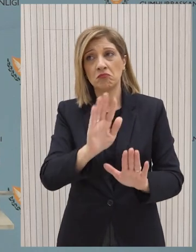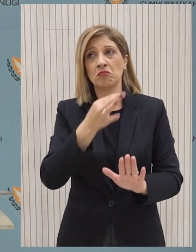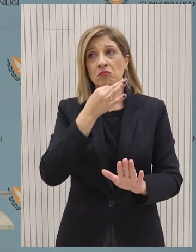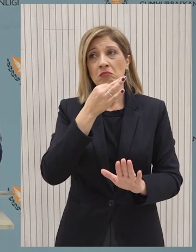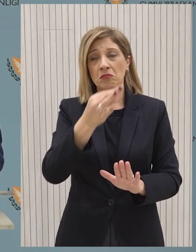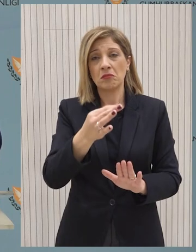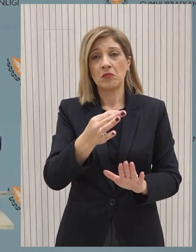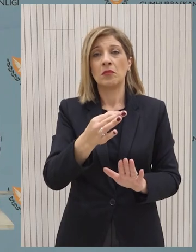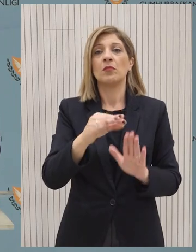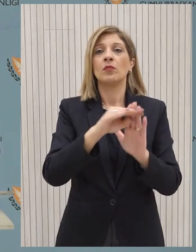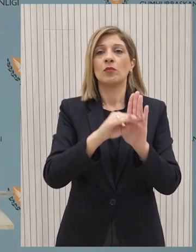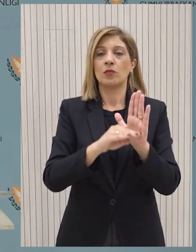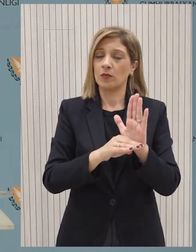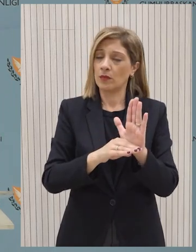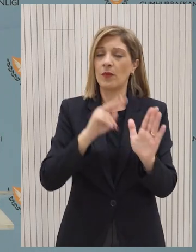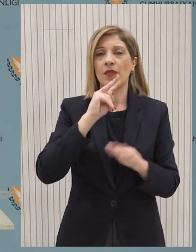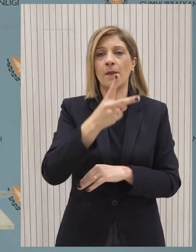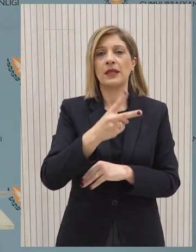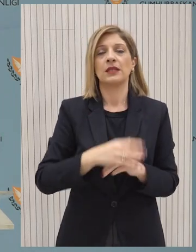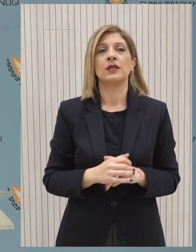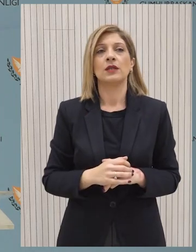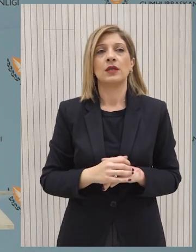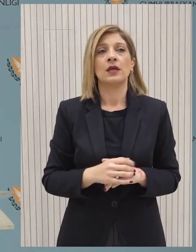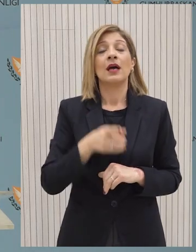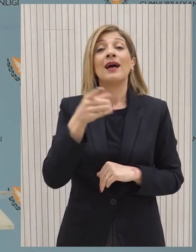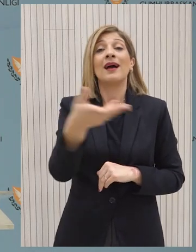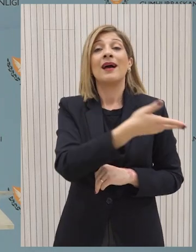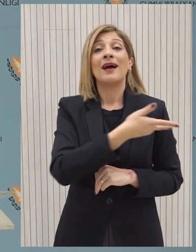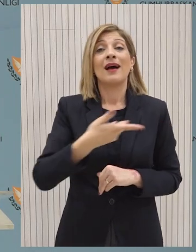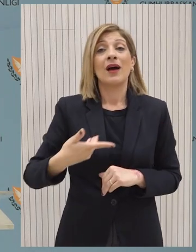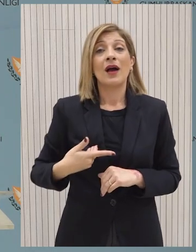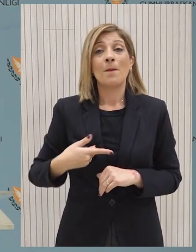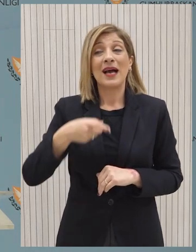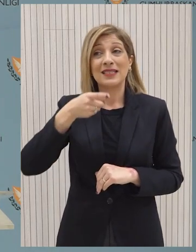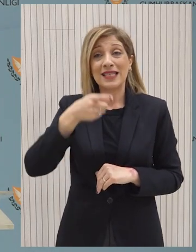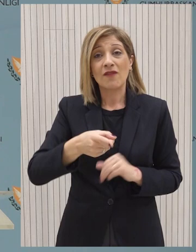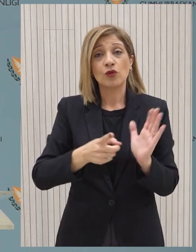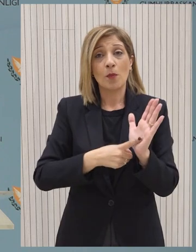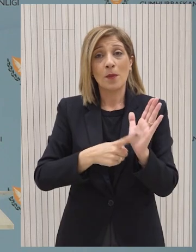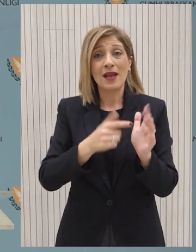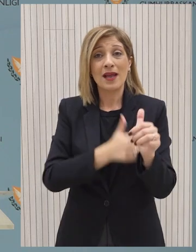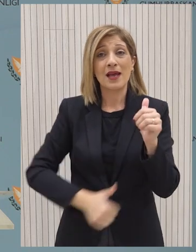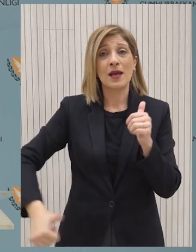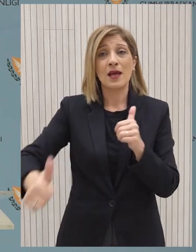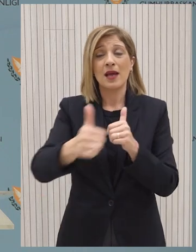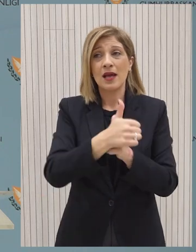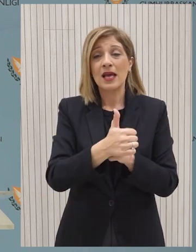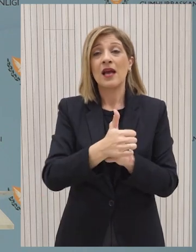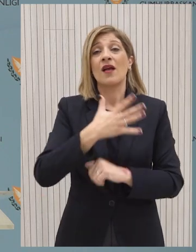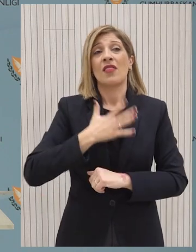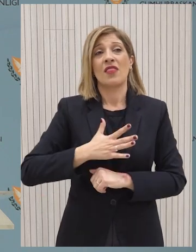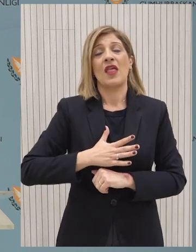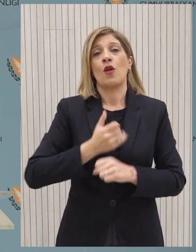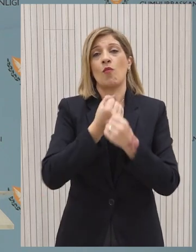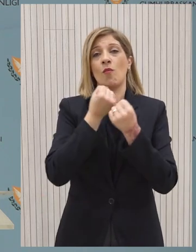την στρατηγική ατζάντα και να απαντήσω και για το ζήτημα του ΒΕΤΟ, είναι ότι για εμάς αυτό το οποίο θα πρέπει να τεθεί ως προτεραιότητα είναι η στρατηγική